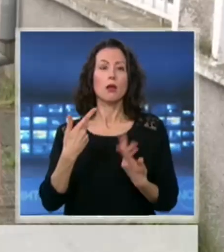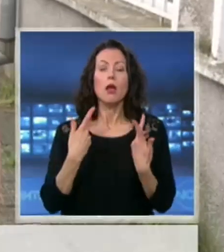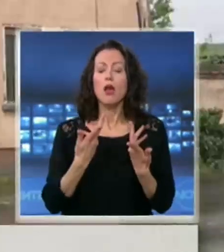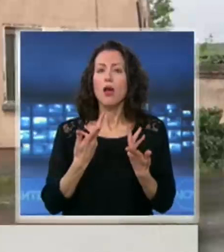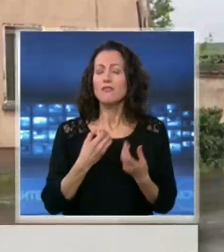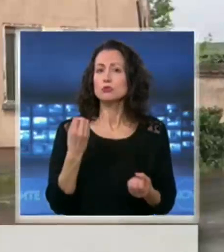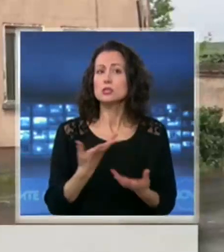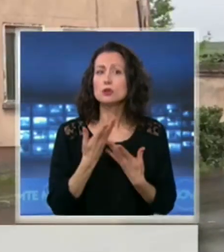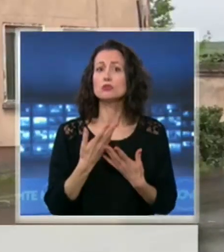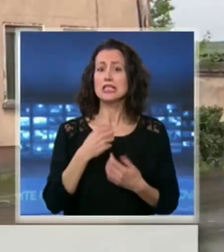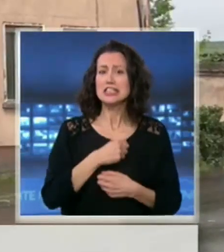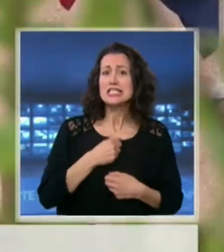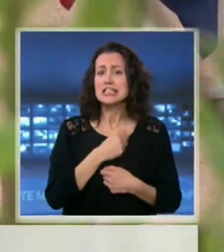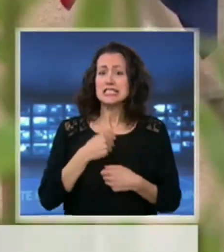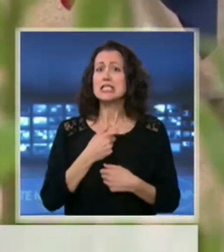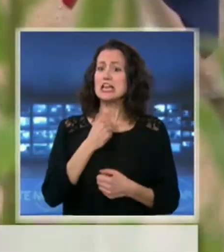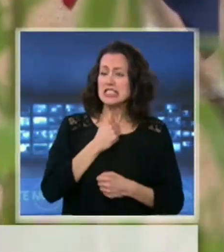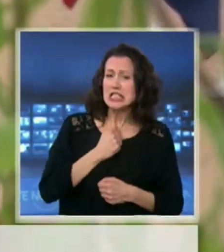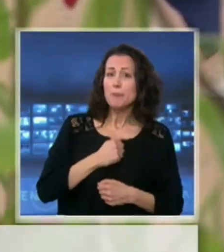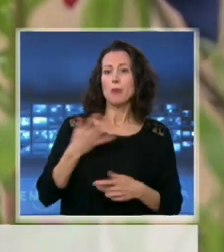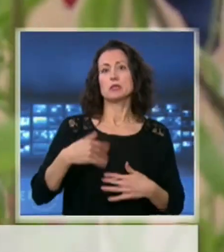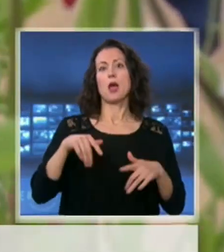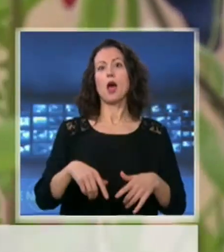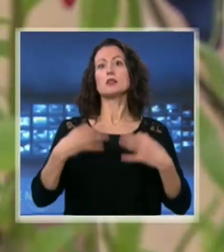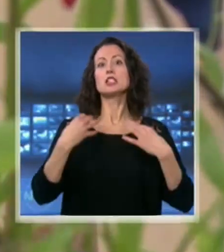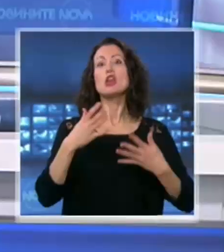остана. За новините на НОВА, Димитър Иванов.